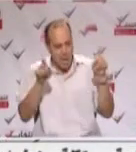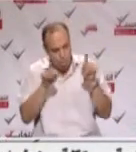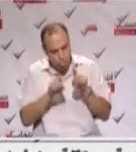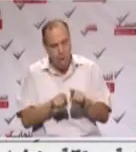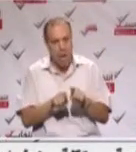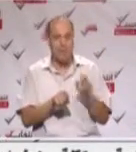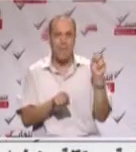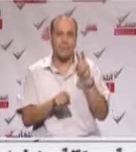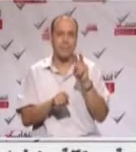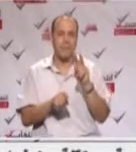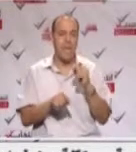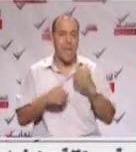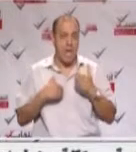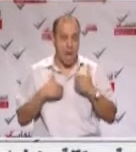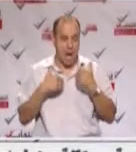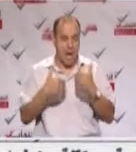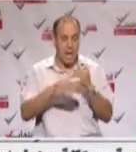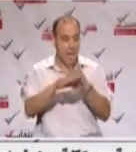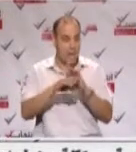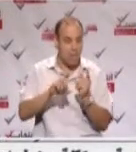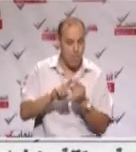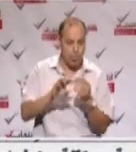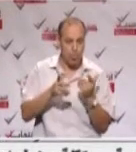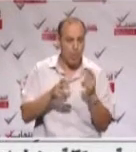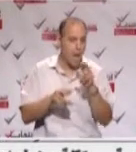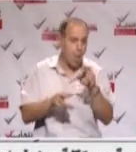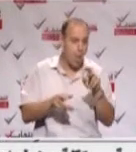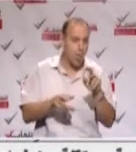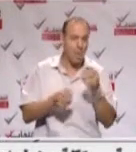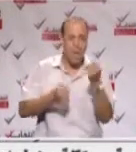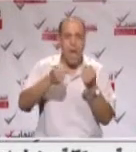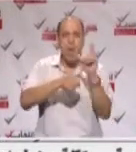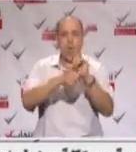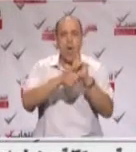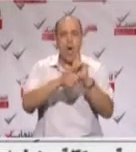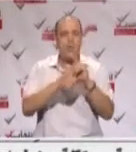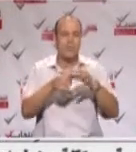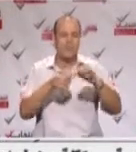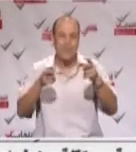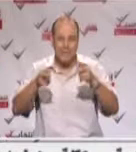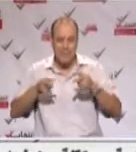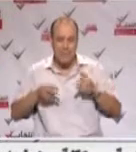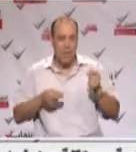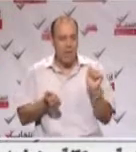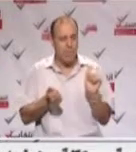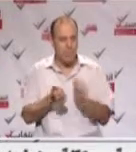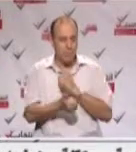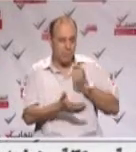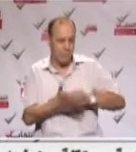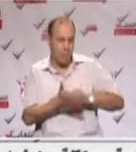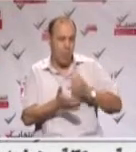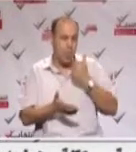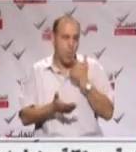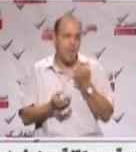للشركة البطنية للنقل وسوف نولي عناية نهامة بأخواننا سواق اللواجات والنقل الريف وعفائهم الأدايات